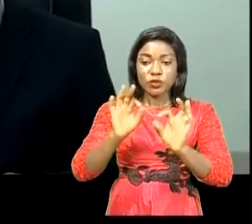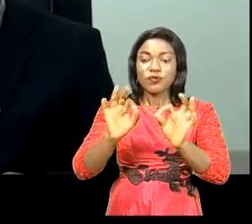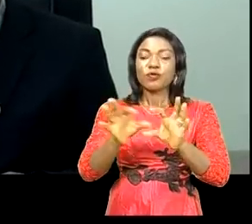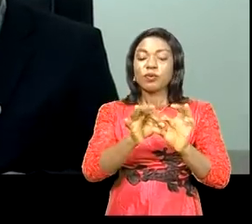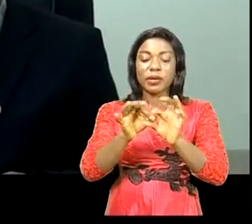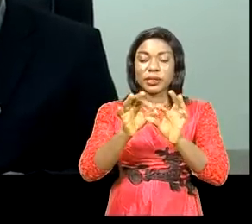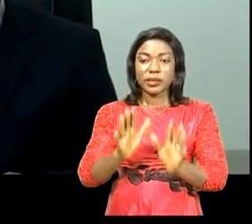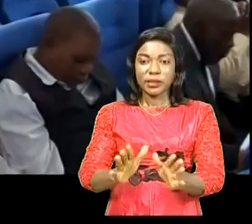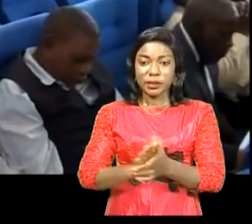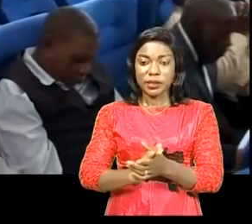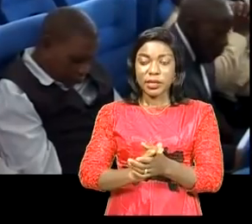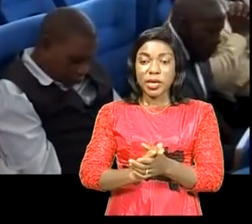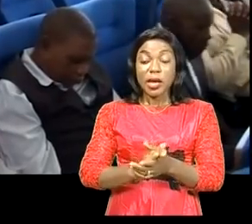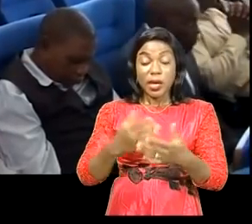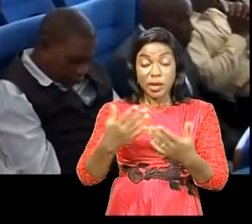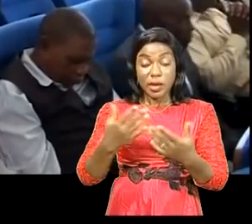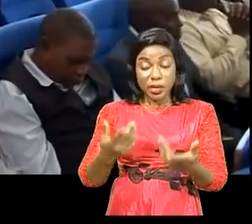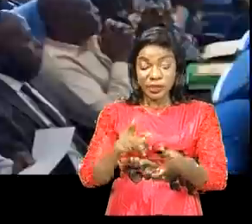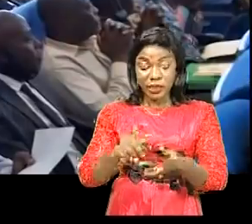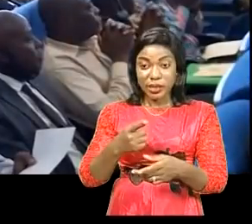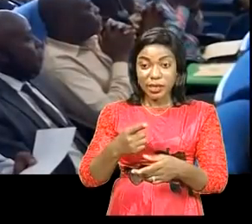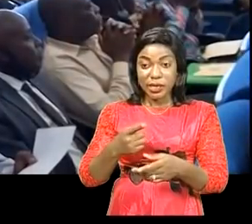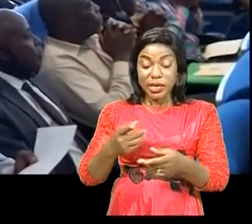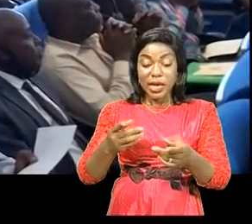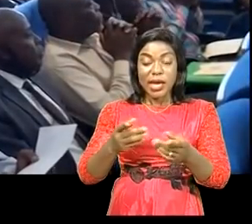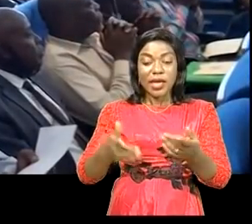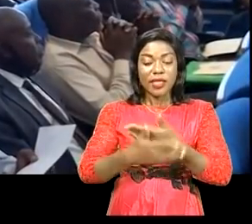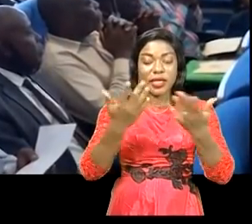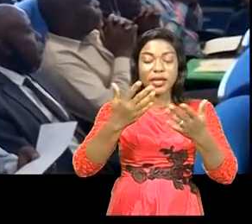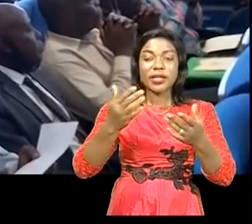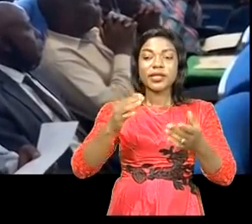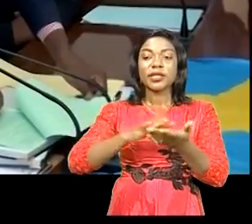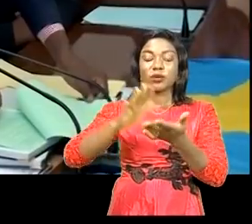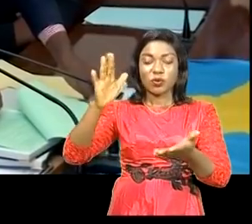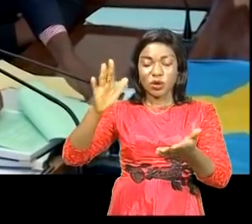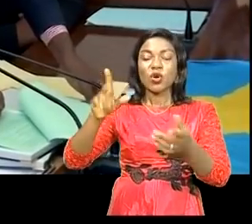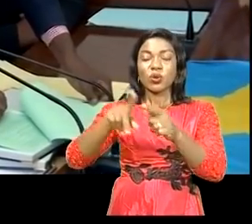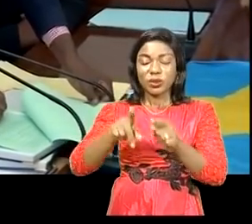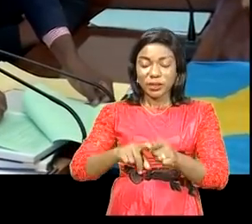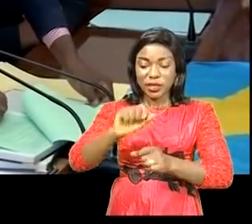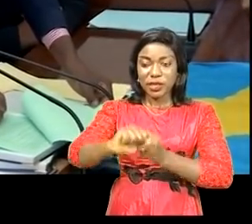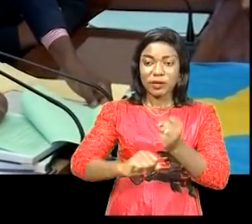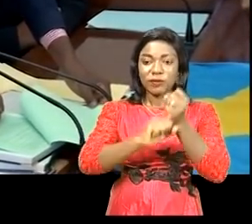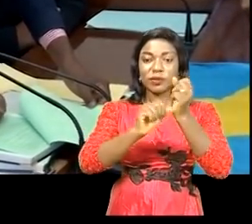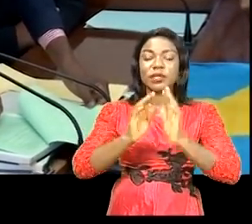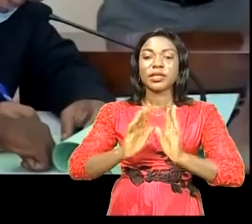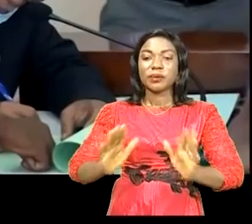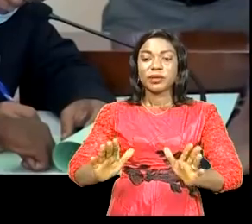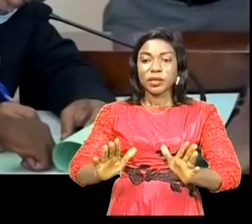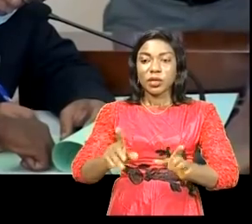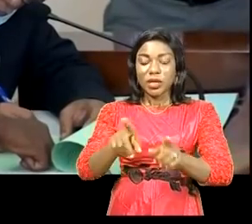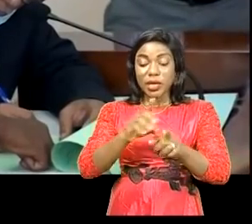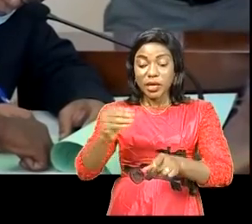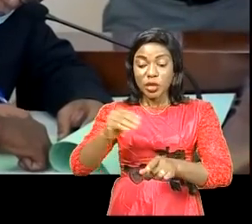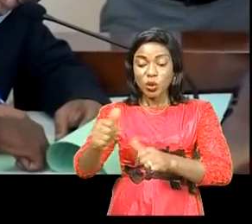'agit de la fondation Cité de Gloire qui encadre plusieurs entrepreneurs qui ont besoin du soutien en termes de renforcement des capacités et autres facilités.